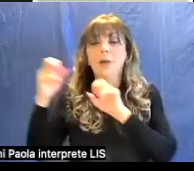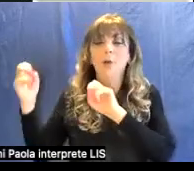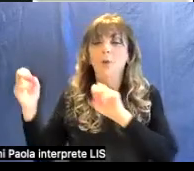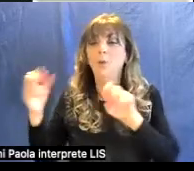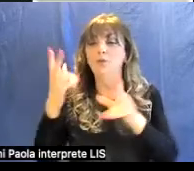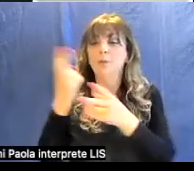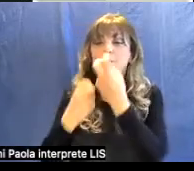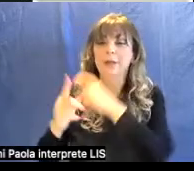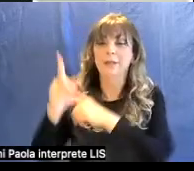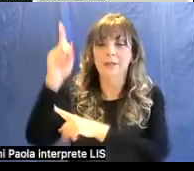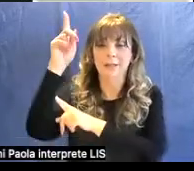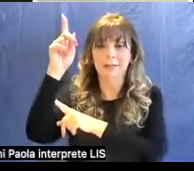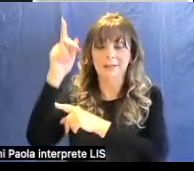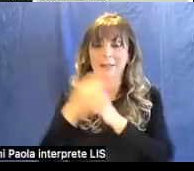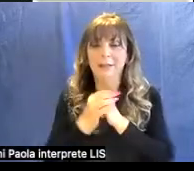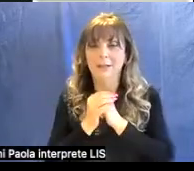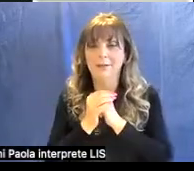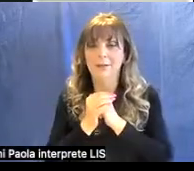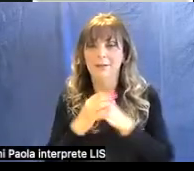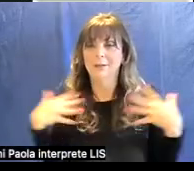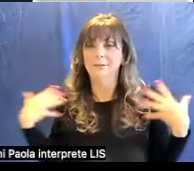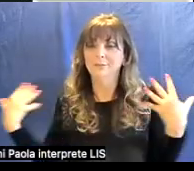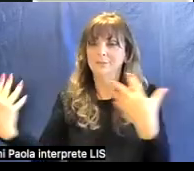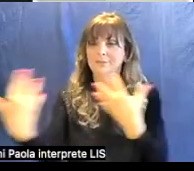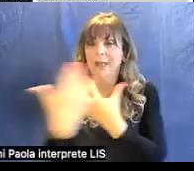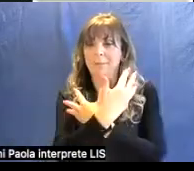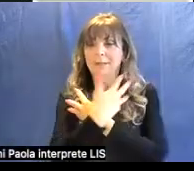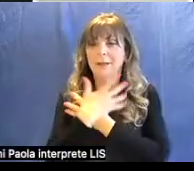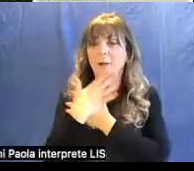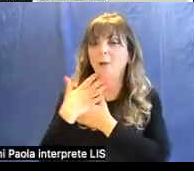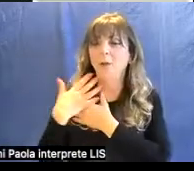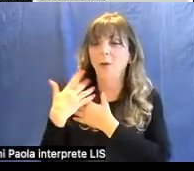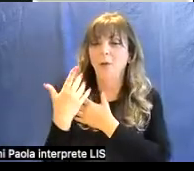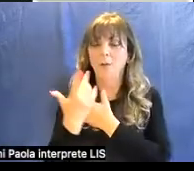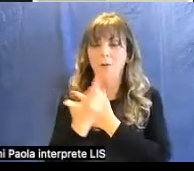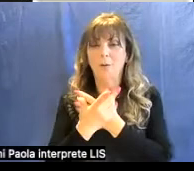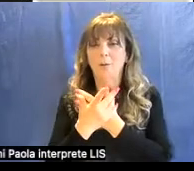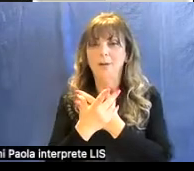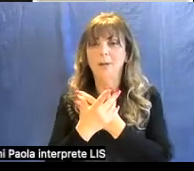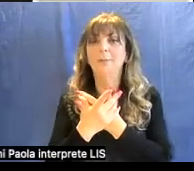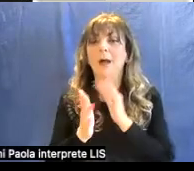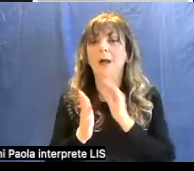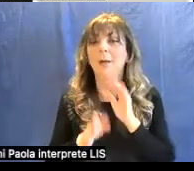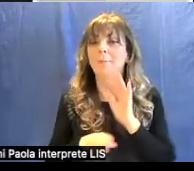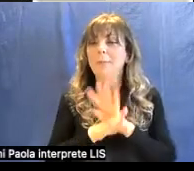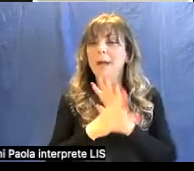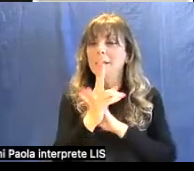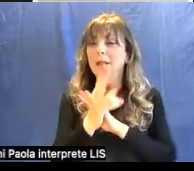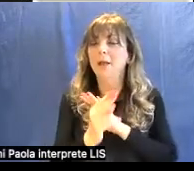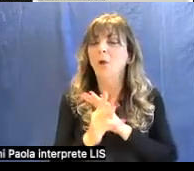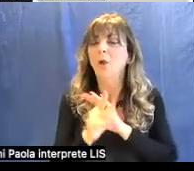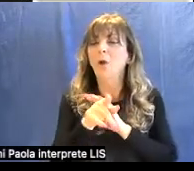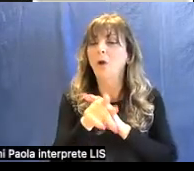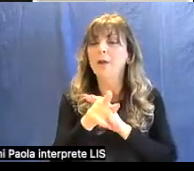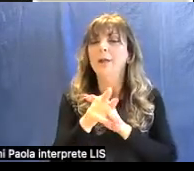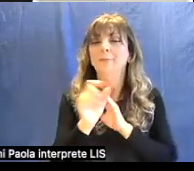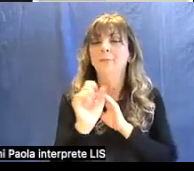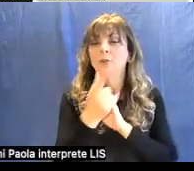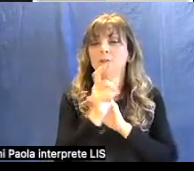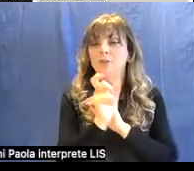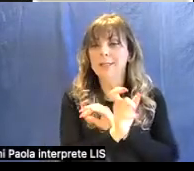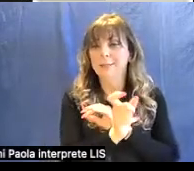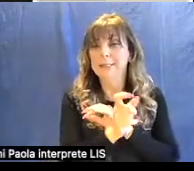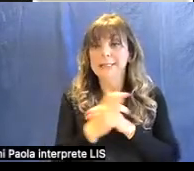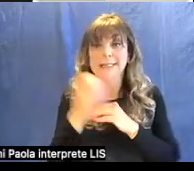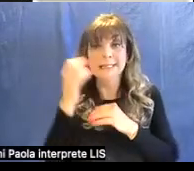quindi viene ammantata di questo colore a partire dal dal dodicesimo secolo ci sono se vi